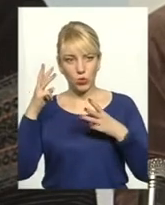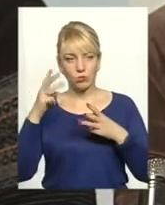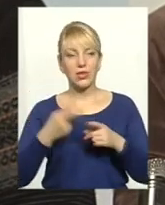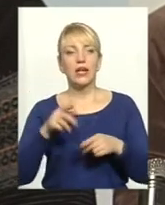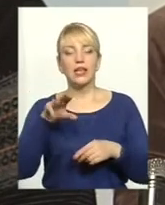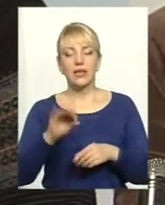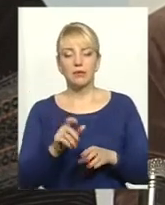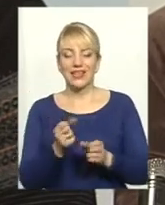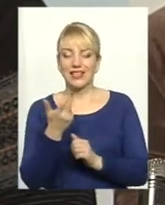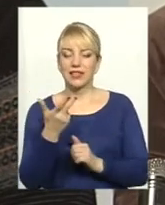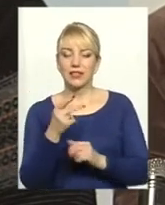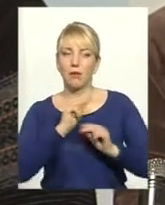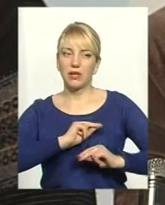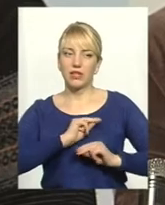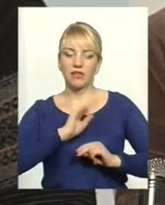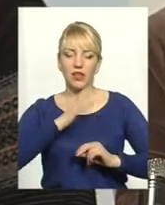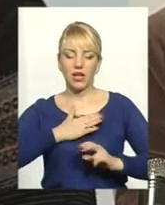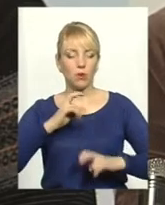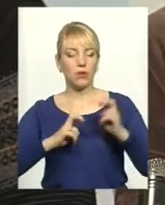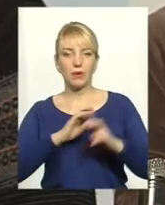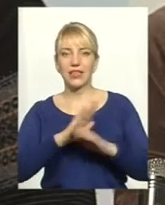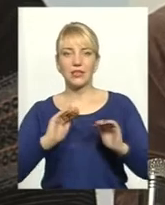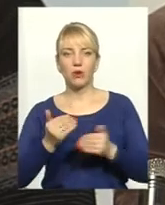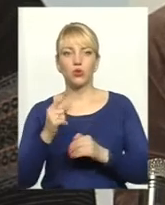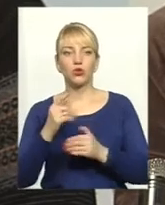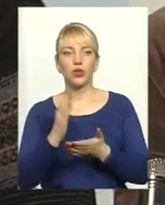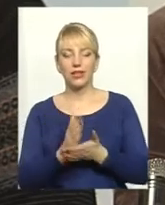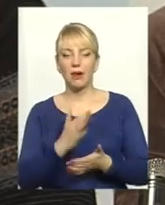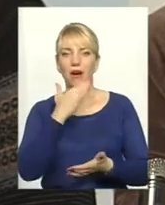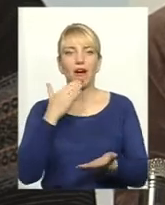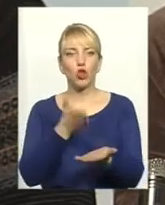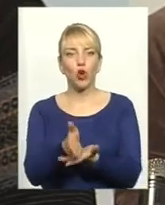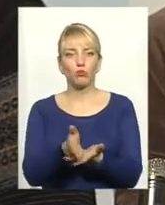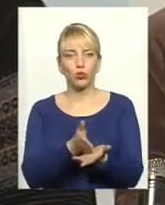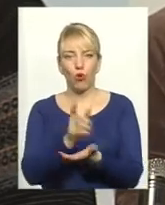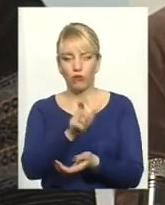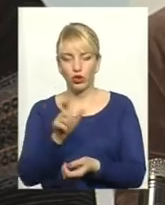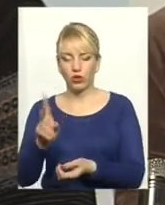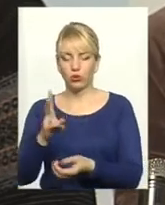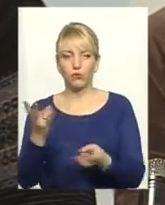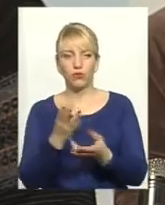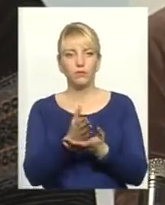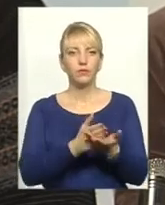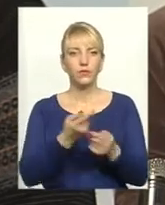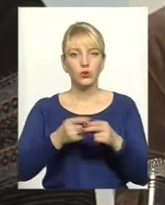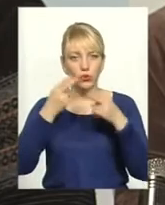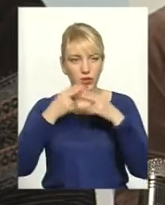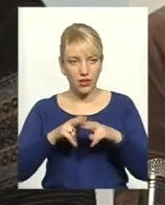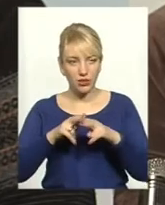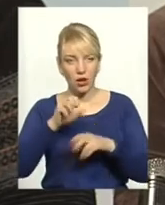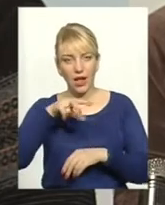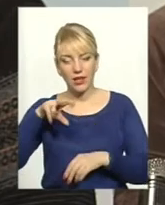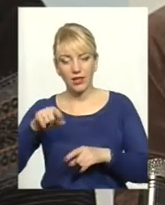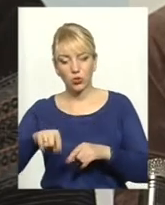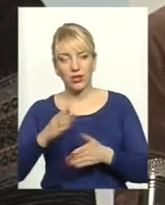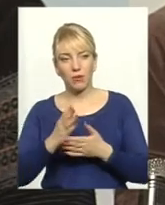кількість працівників на нашому підприємстві не зменшилась, тому що є ще цілий штат обслуговуючого персоналу, який повинен обслуговувати дану техніку. Але тут